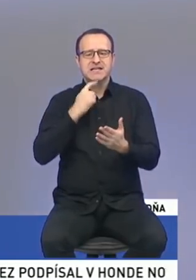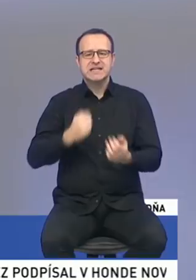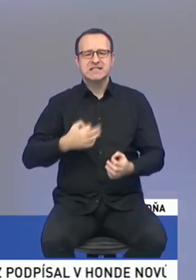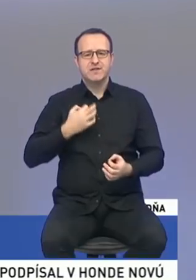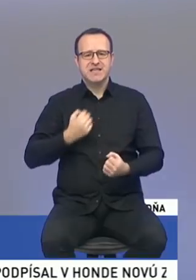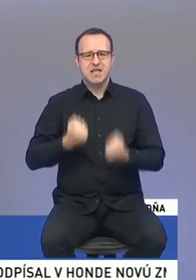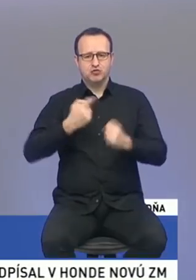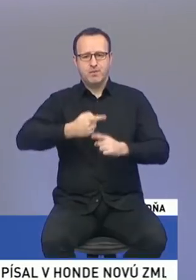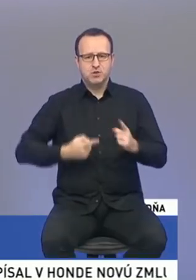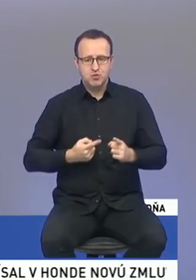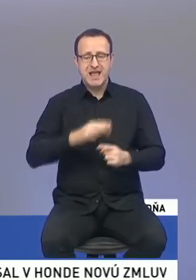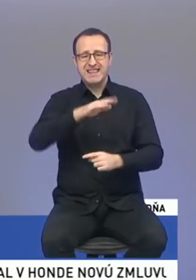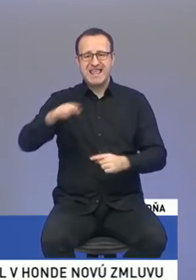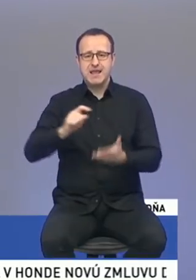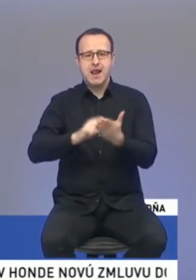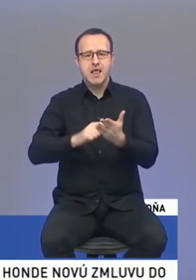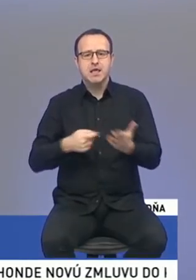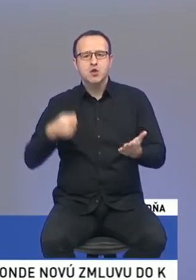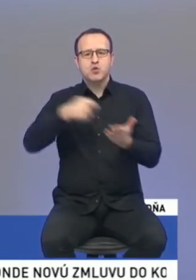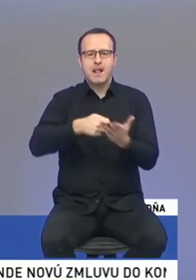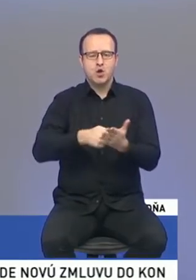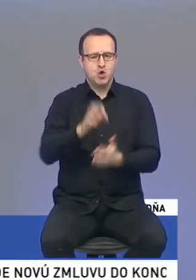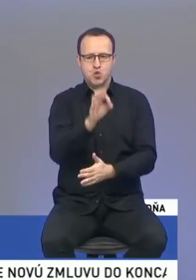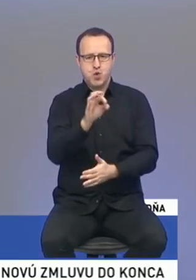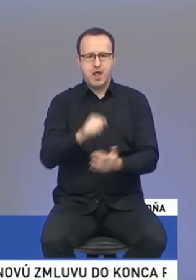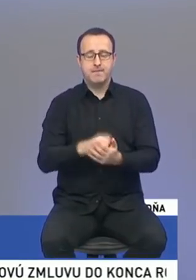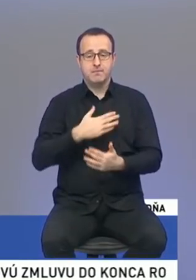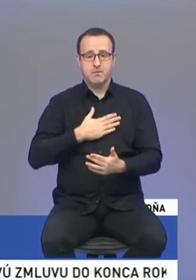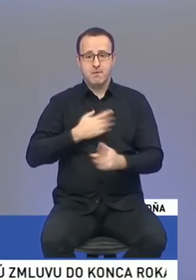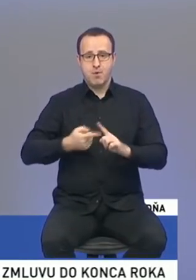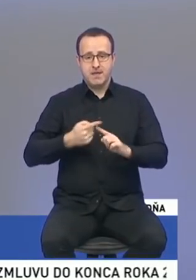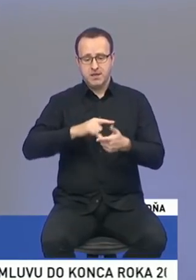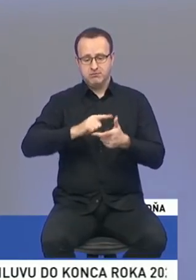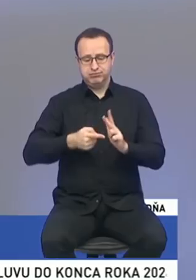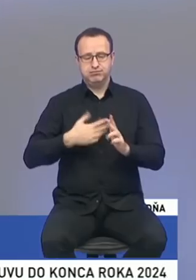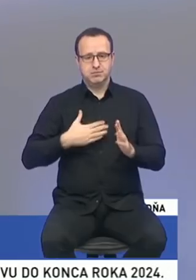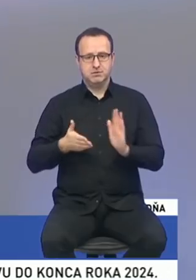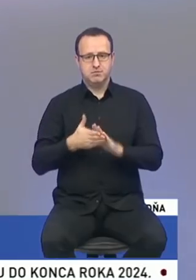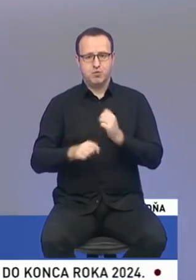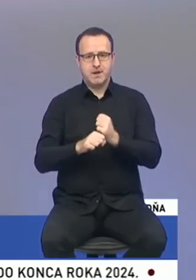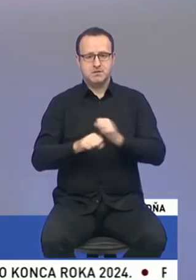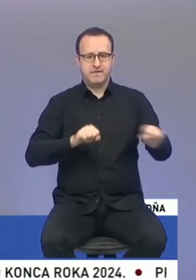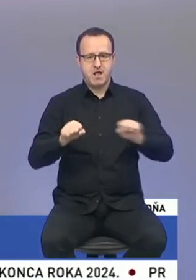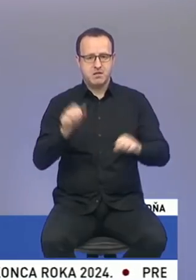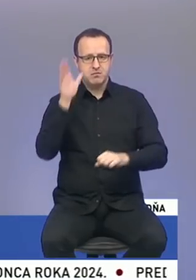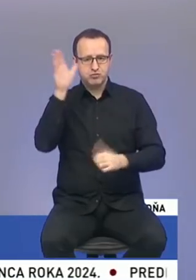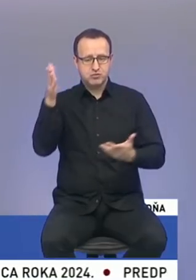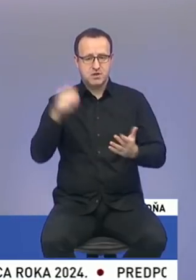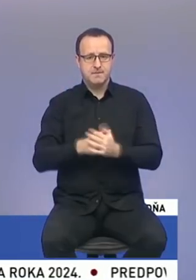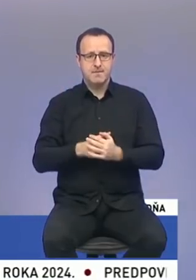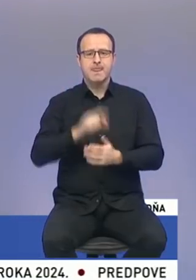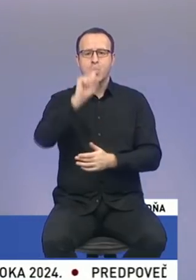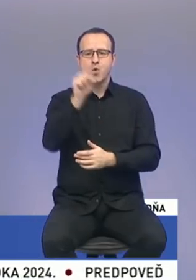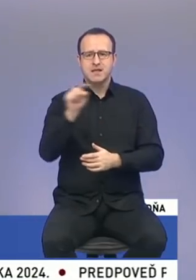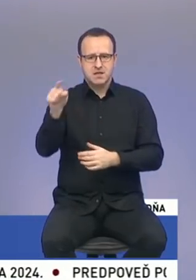pre deti. To znamená, že aj toto som povedala naše podmienky. Čo sa týka otázky, ktorú ste mi položili, tak si